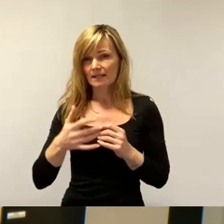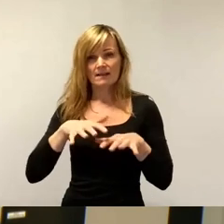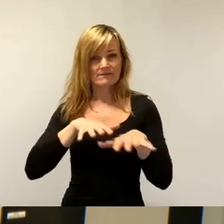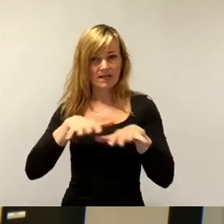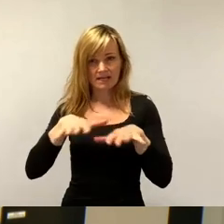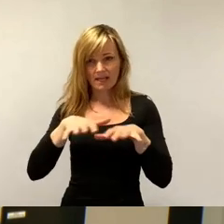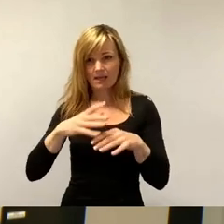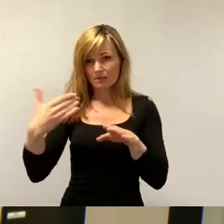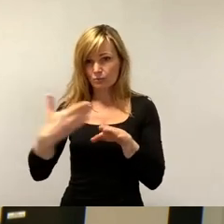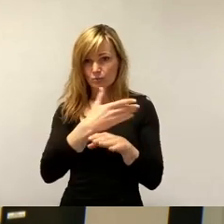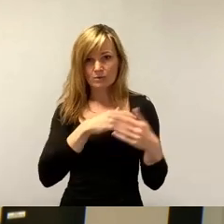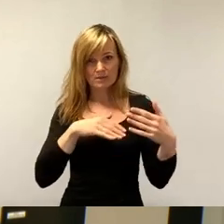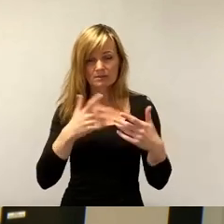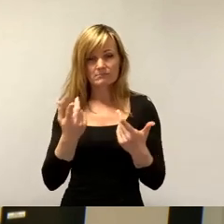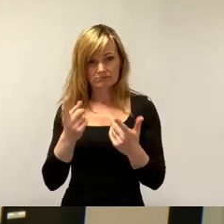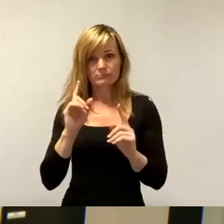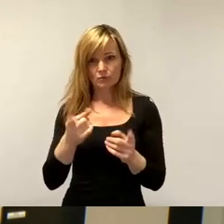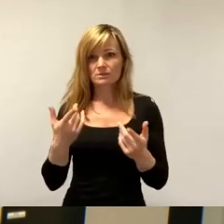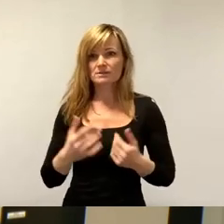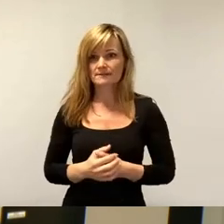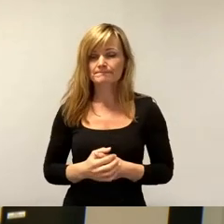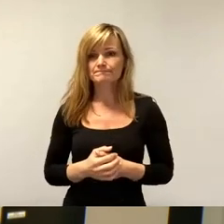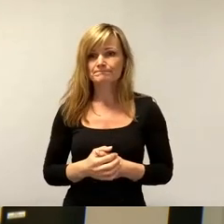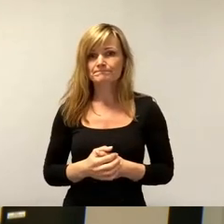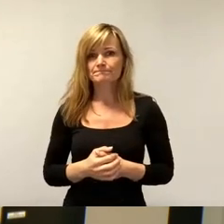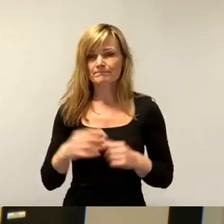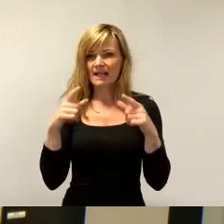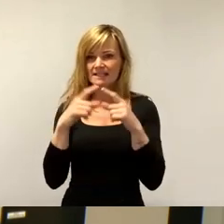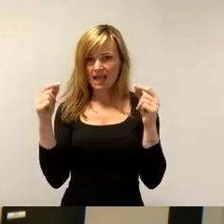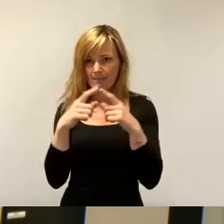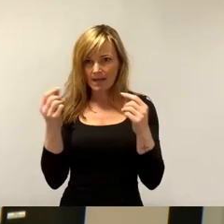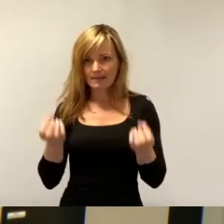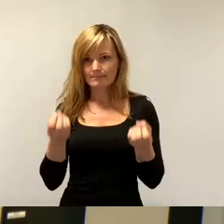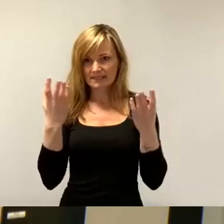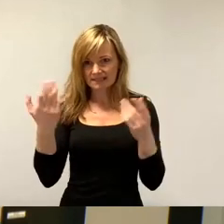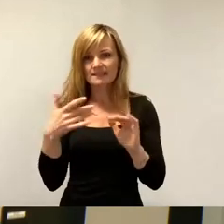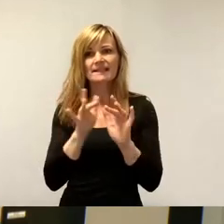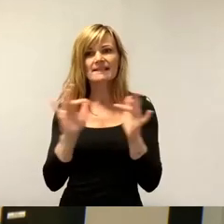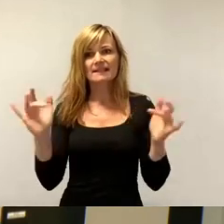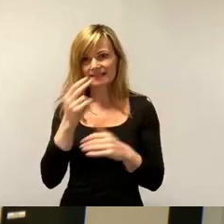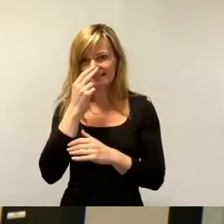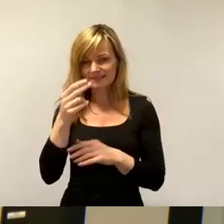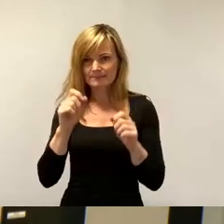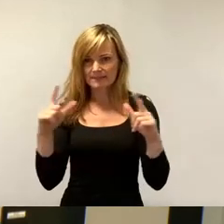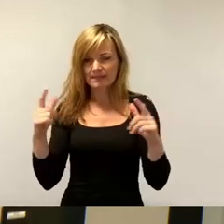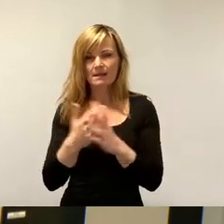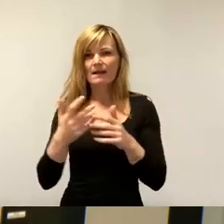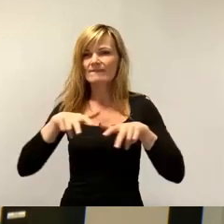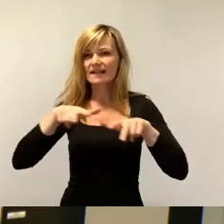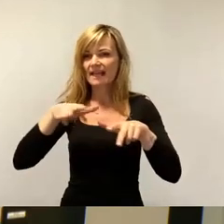Und das, was in Japan passiert ist, wo man die Bilder im Internet zieht, ein Verkehrschaos, eine